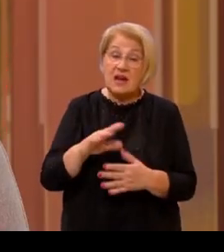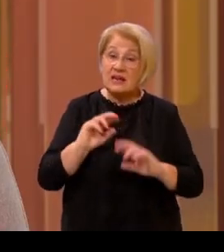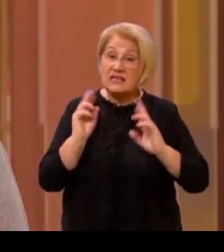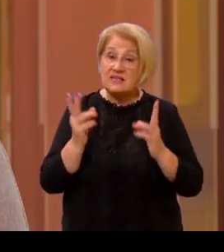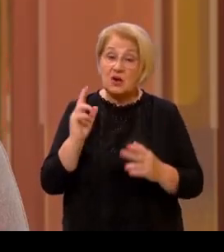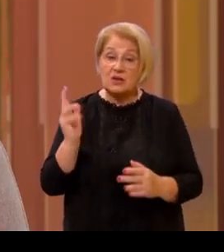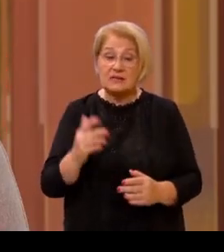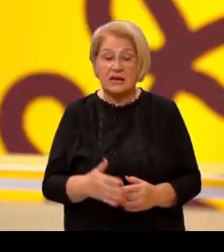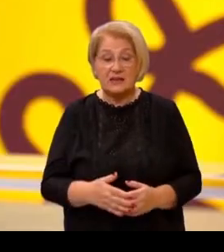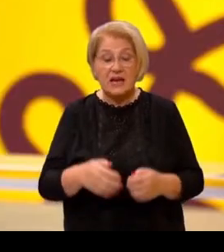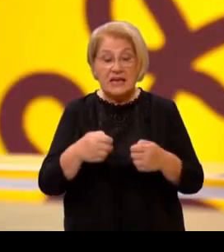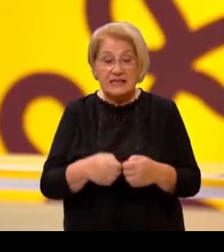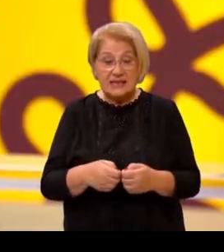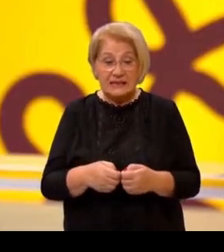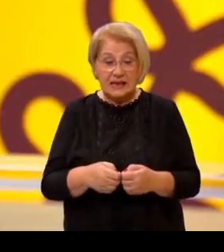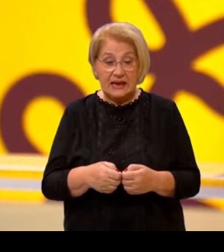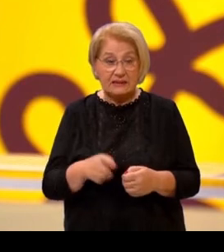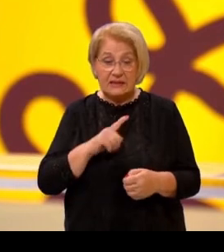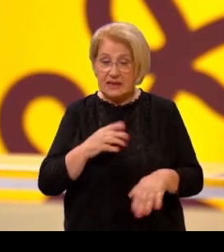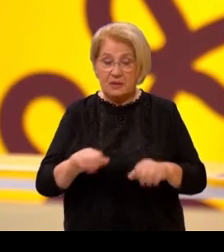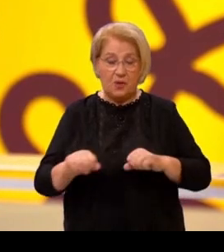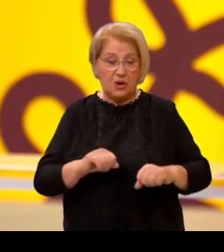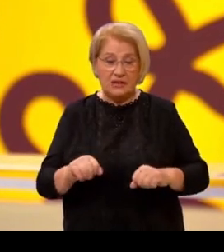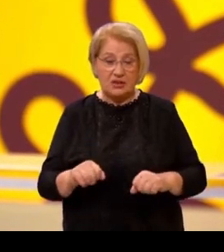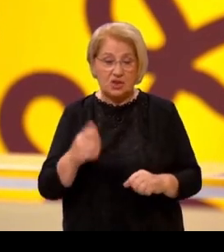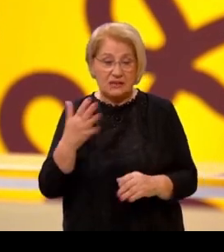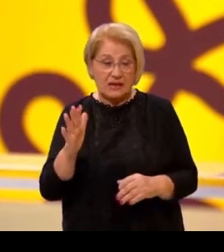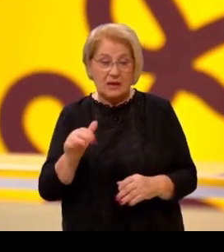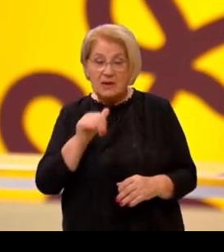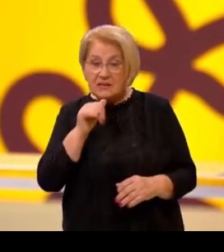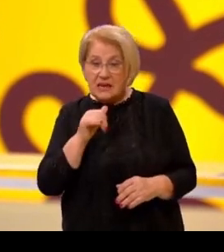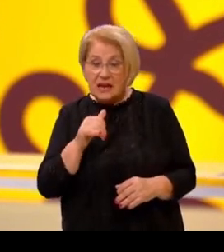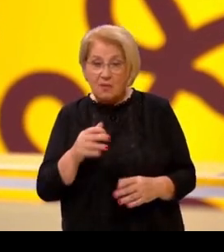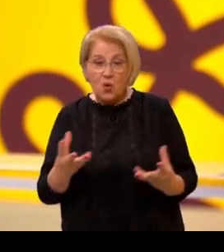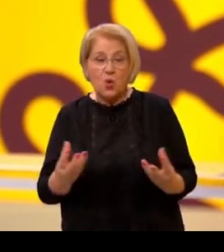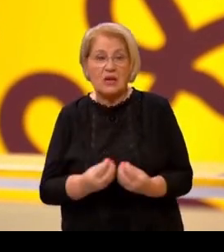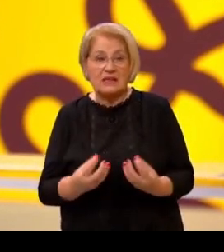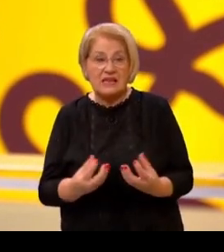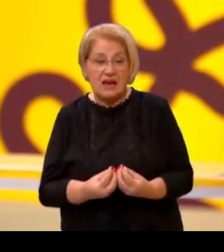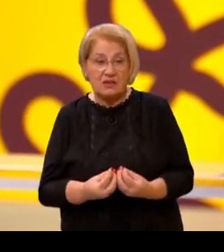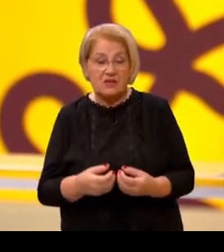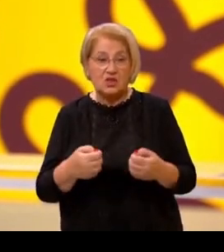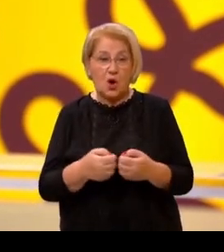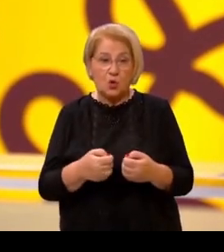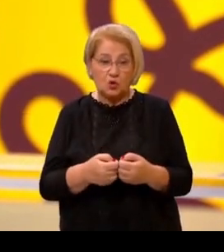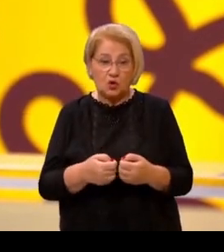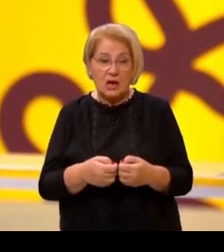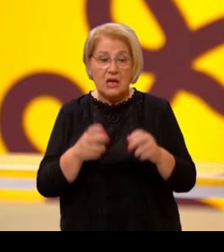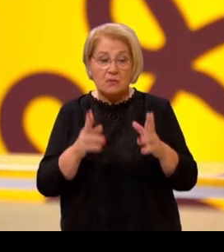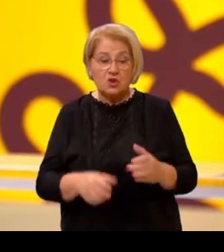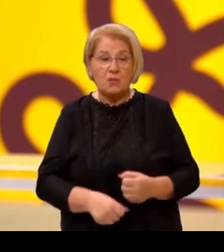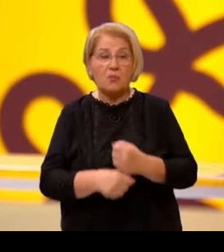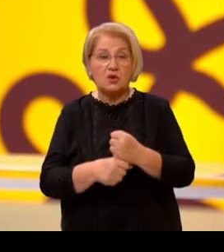govorili na početku. Da, Sindikat umirovljenika nije politička stranka pa se ne možemo ujedinjavati sa strankama, već smo kao udruga možemo naravno